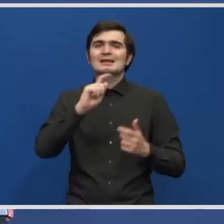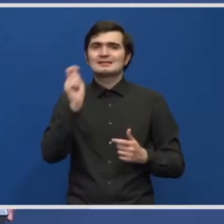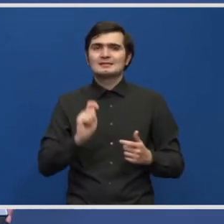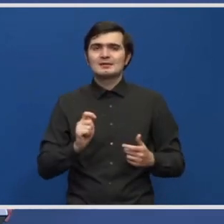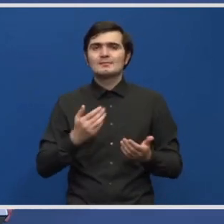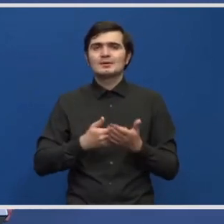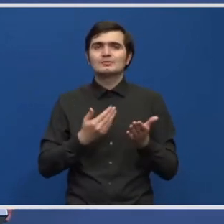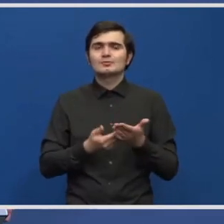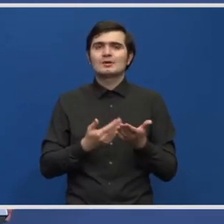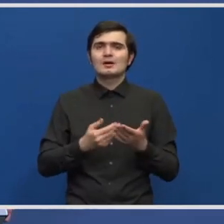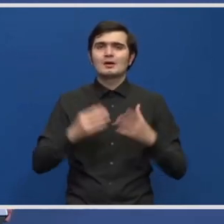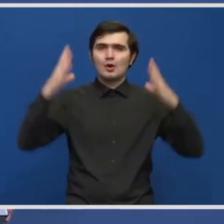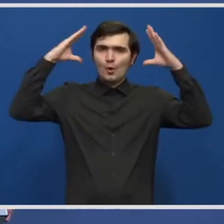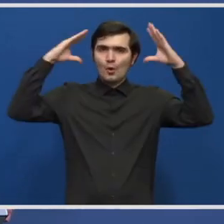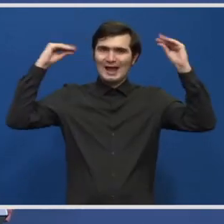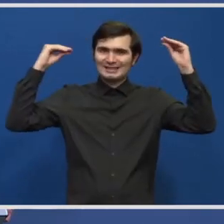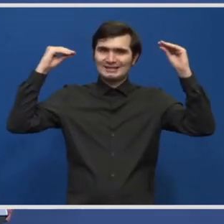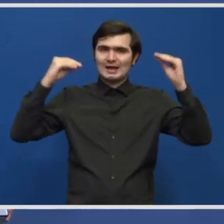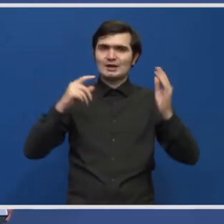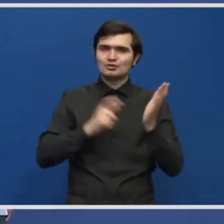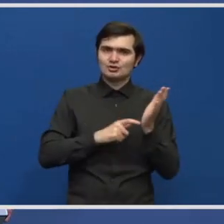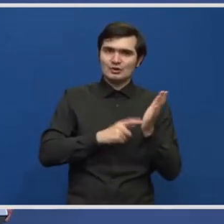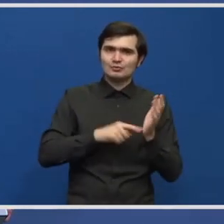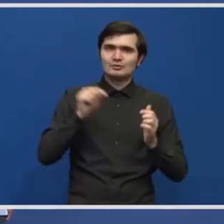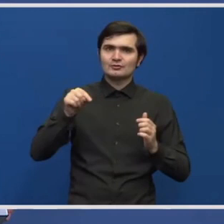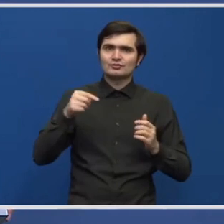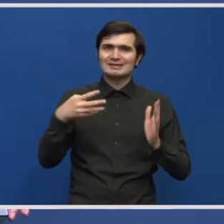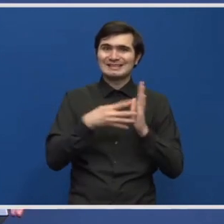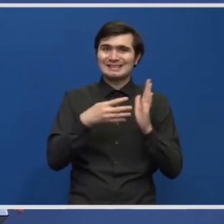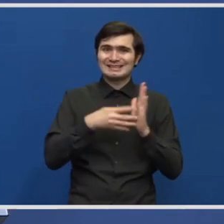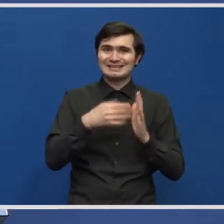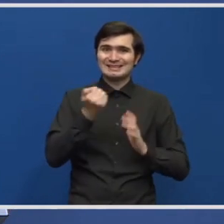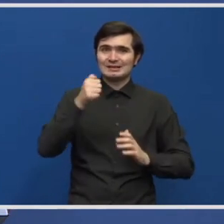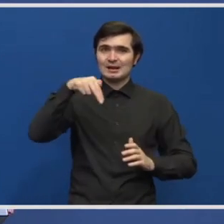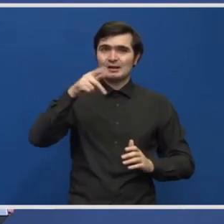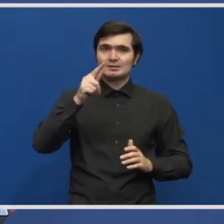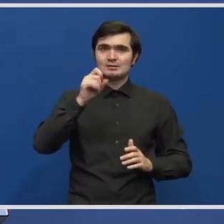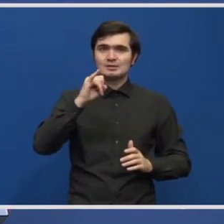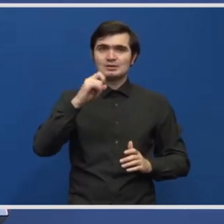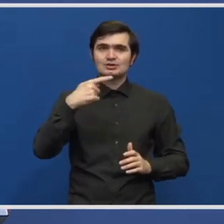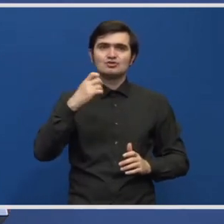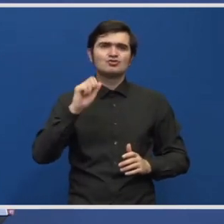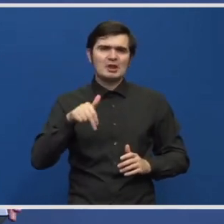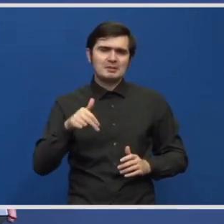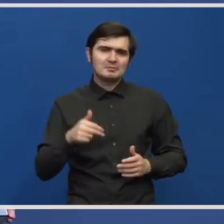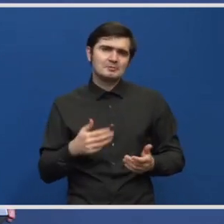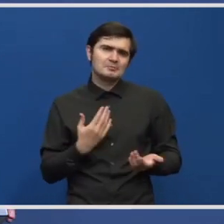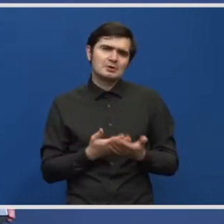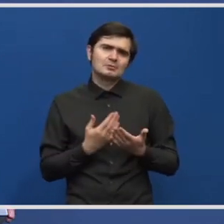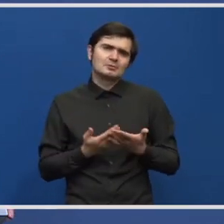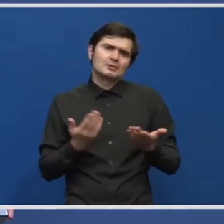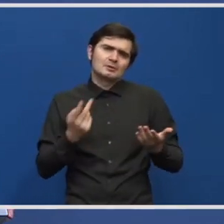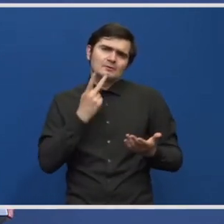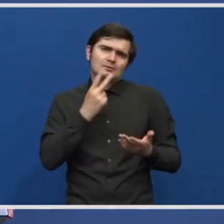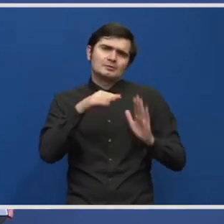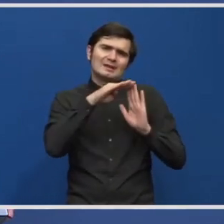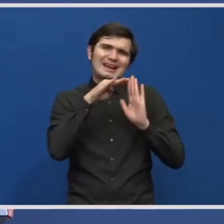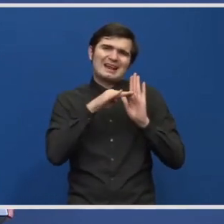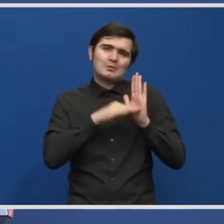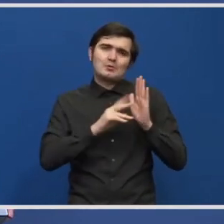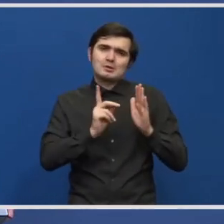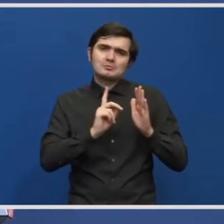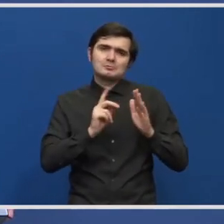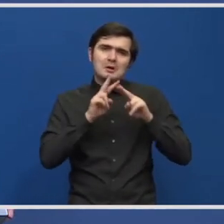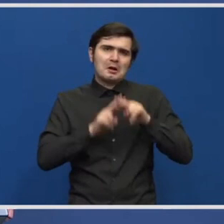cere acest test antigen care a venit ca o surpriză. Regule sunt foarte dinamice în